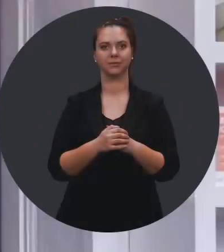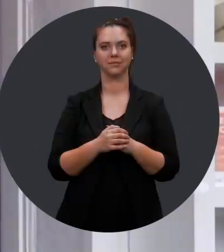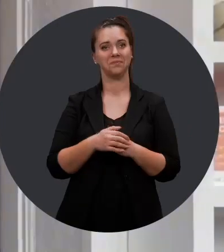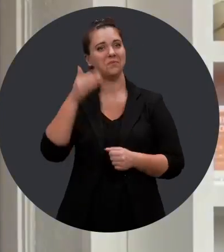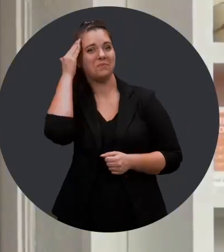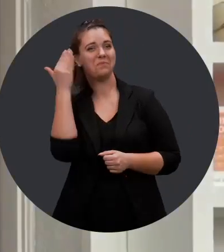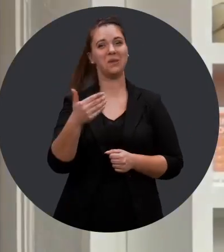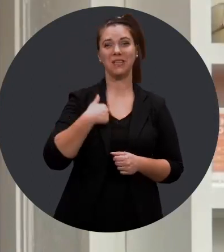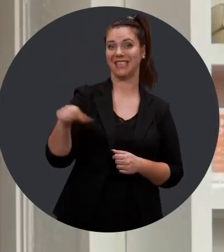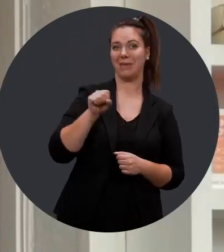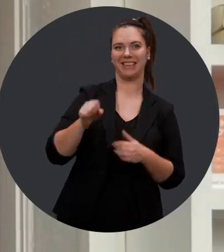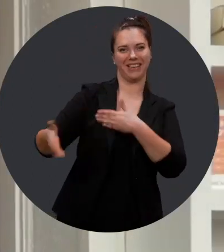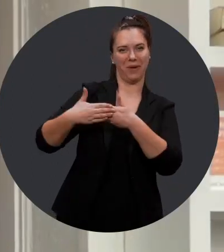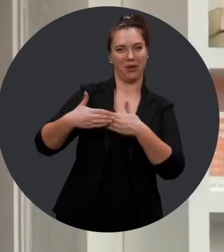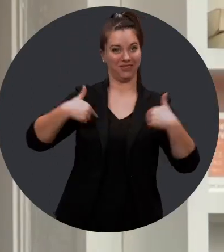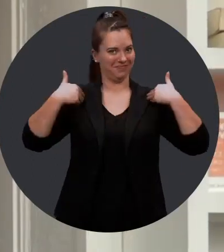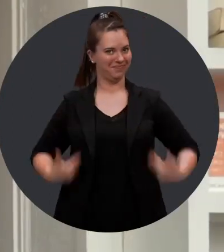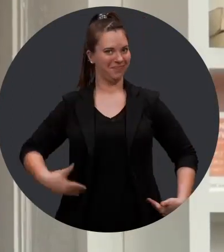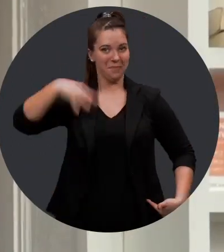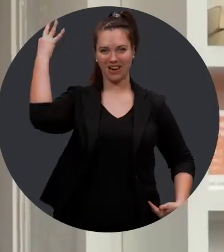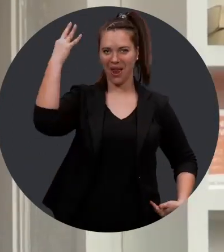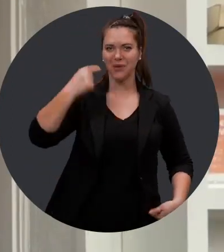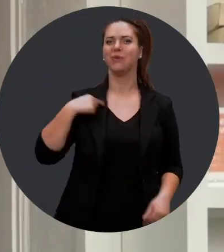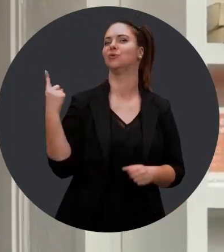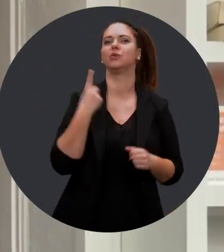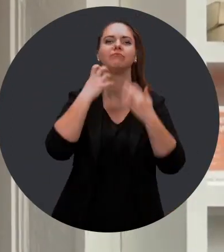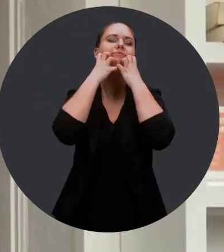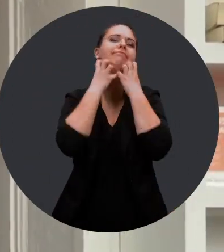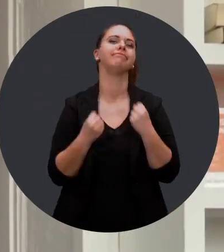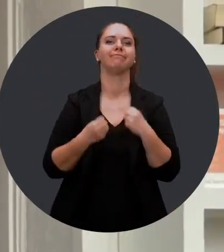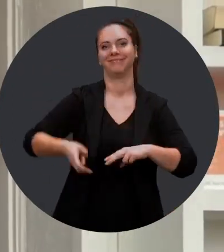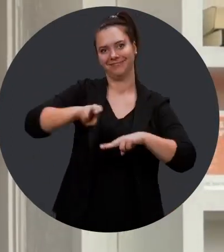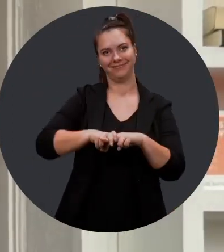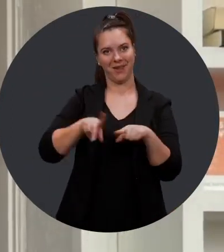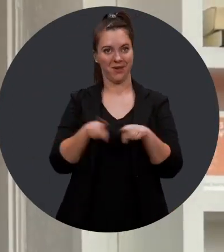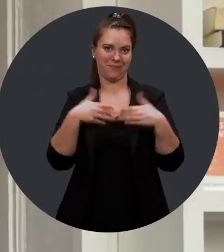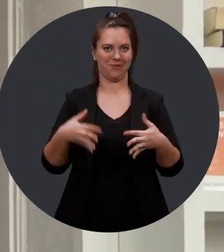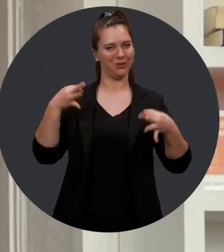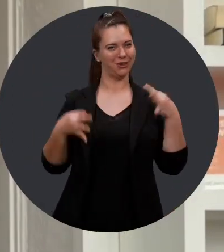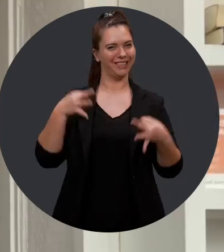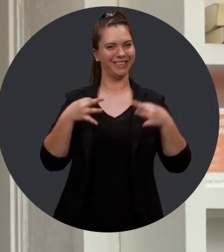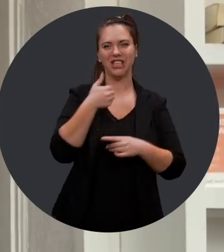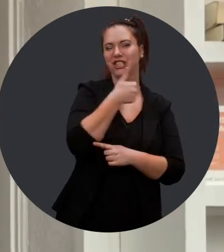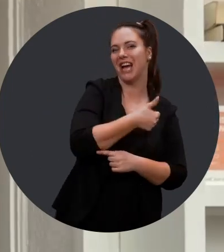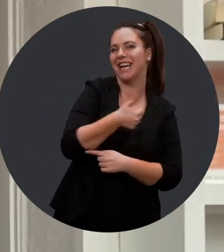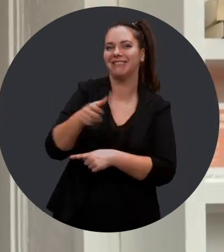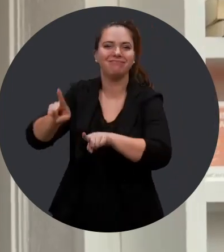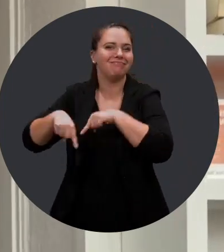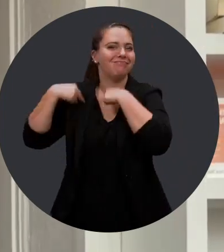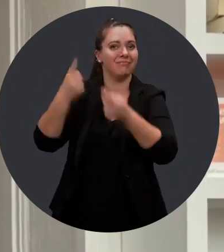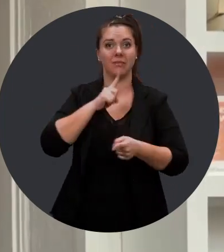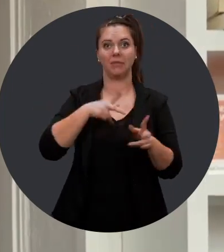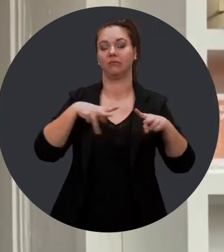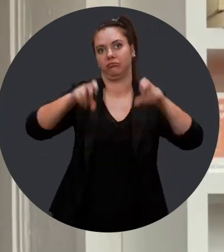Bonjour, ici Stéphane Lapoppe. En tant que porte-parole, j'ai toujours le grand privilège de siéger sur le jury. Et à chaque édition, je suis